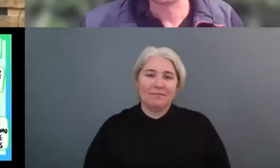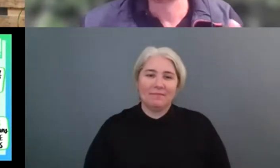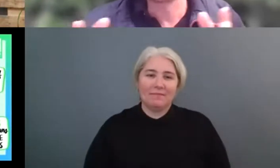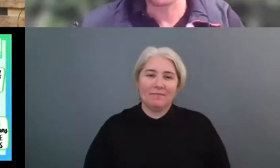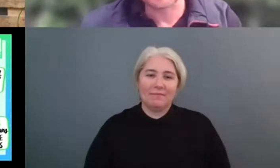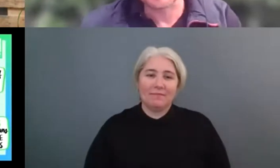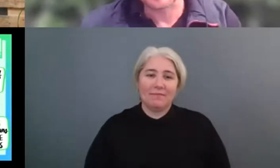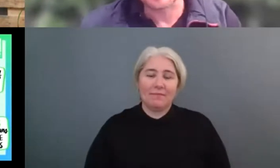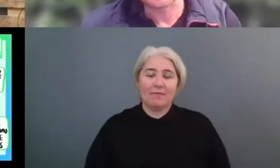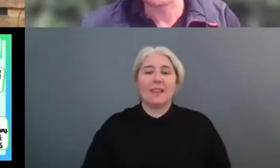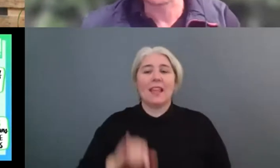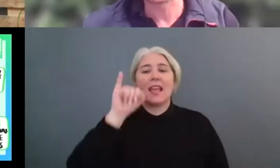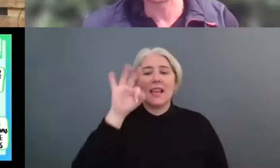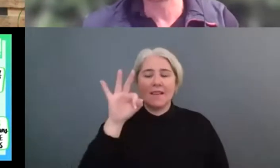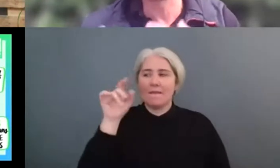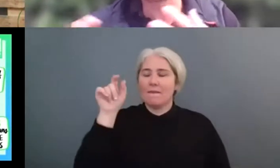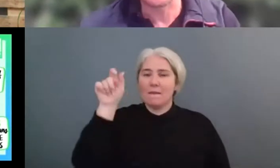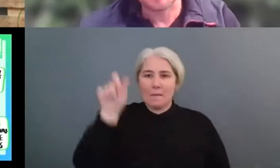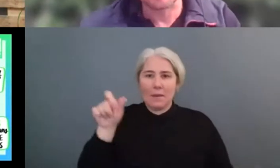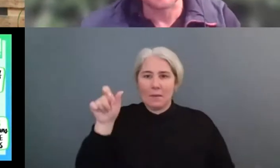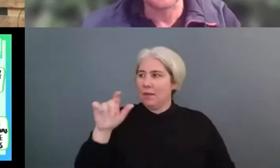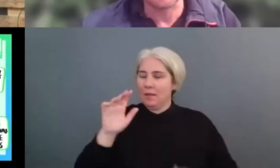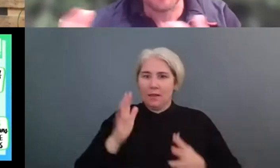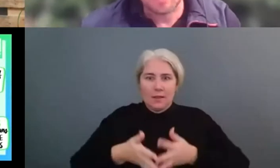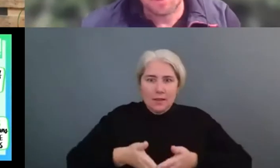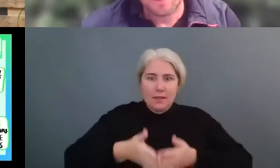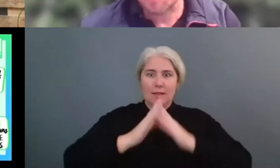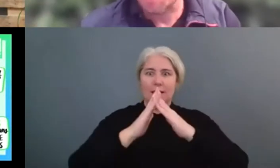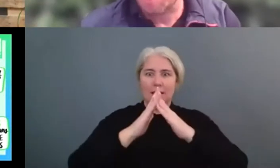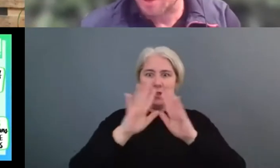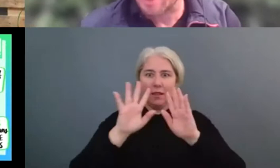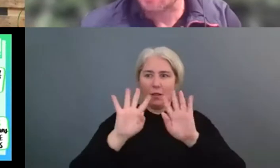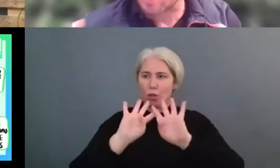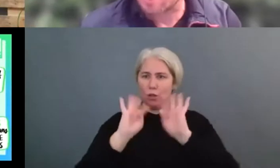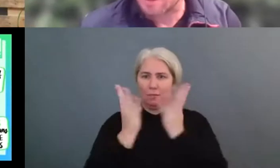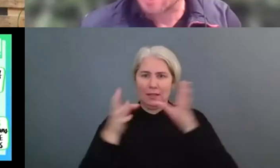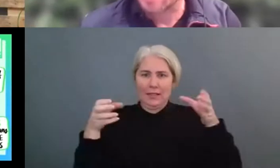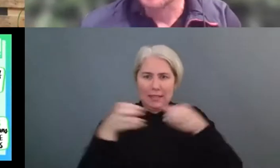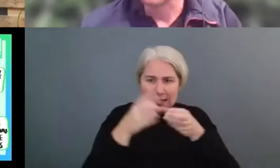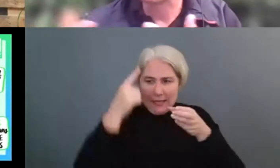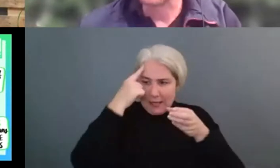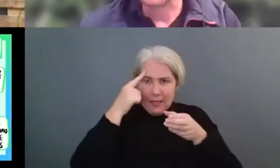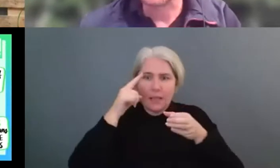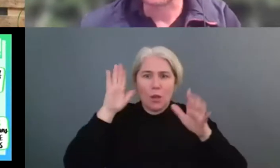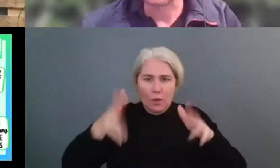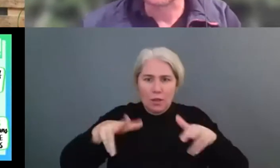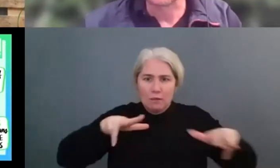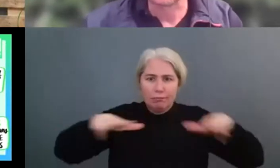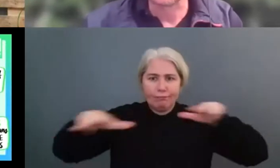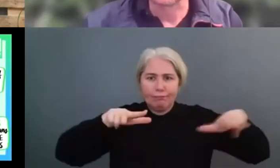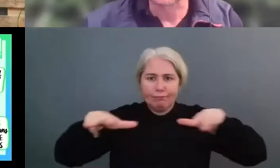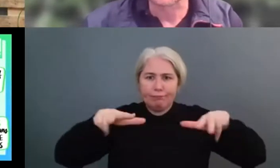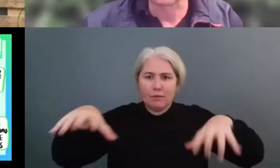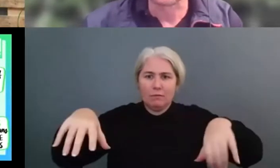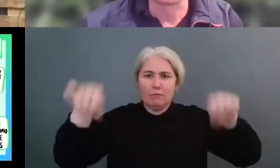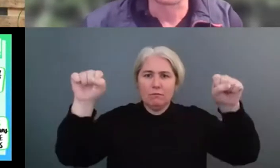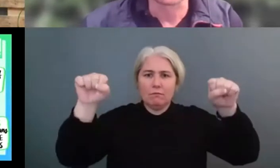qu'une fois qu'on a pensé dans un développement à tout vache du numérique et